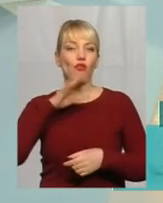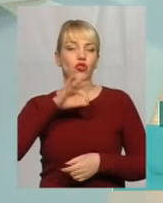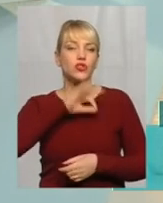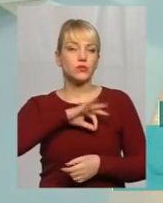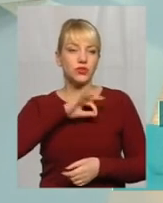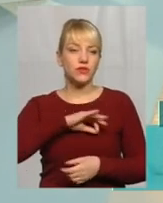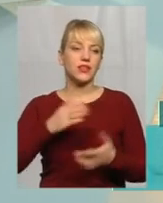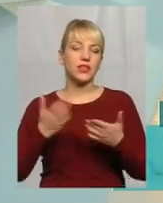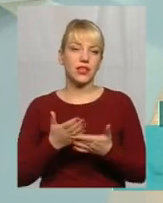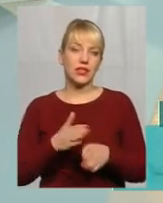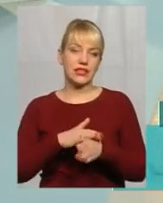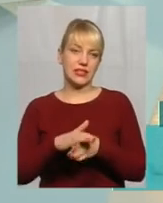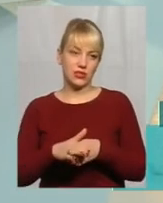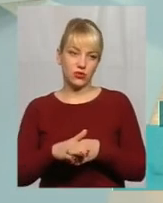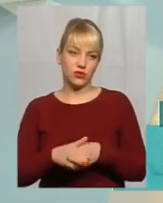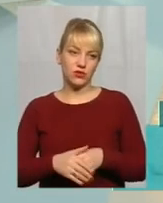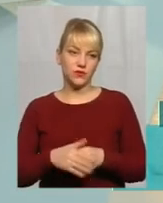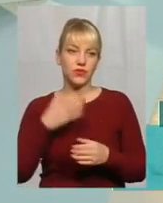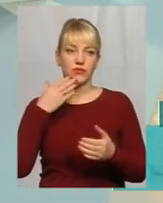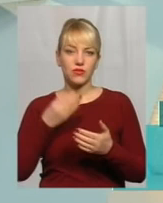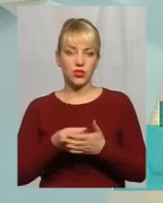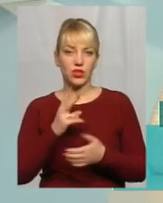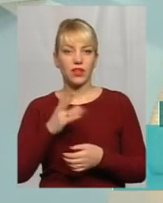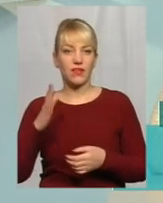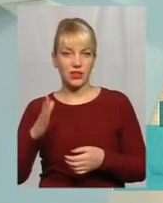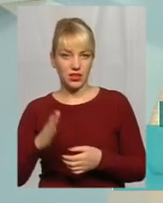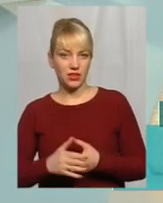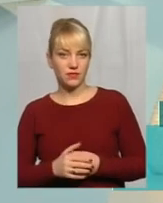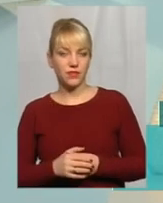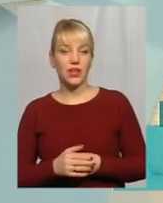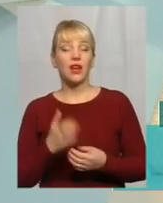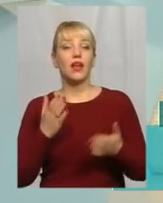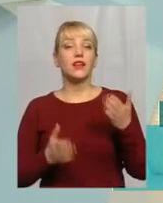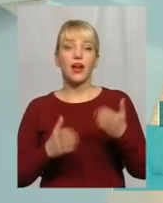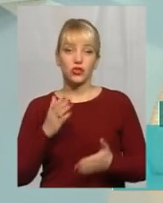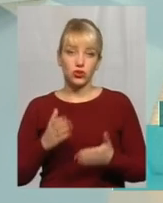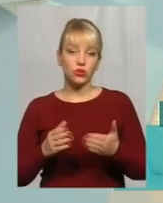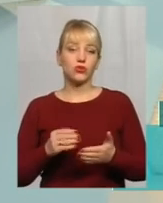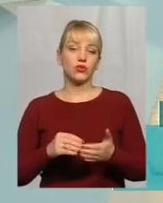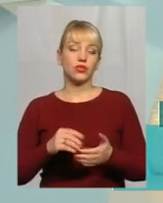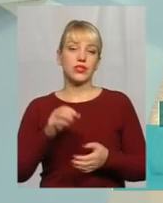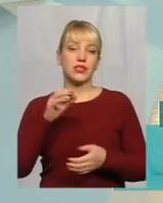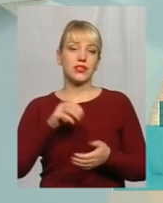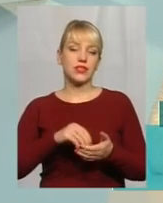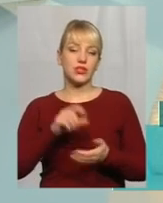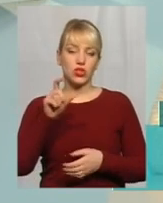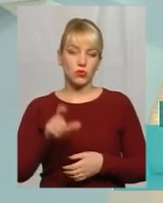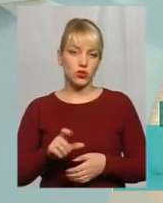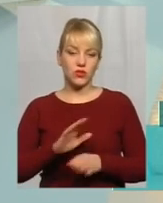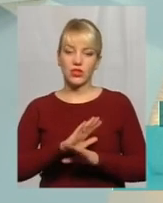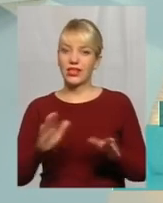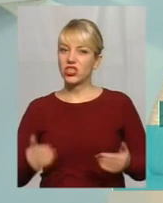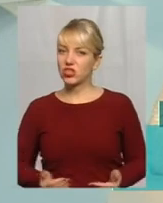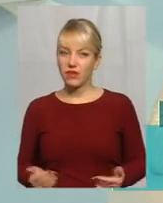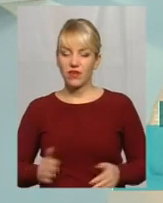яке він здійснює в своїй квартирі Тобто, якщо споживач, наприклад, не живе або не користується